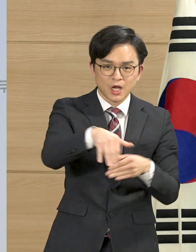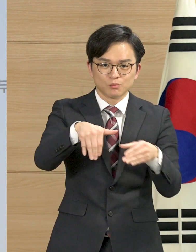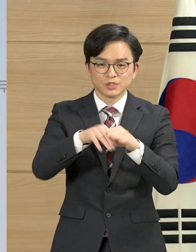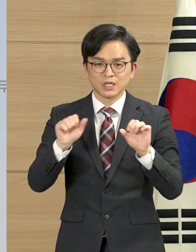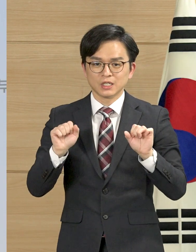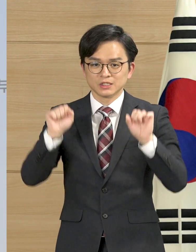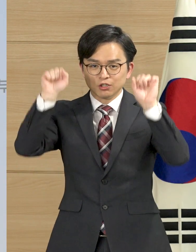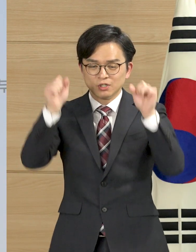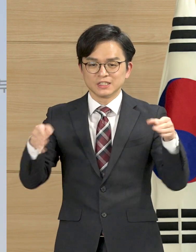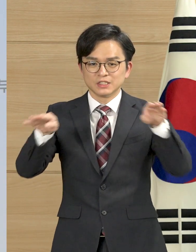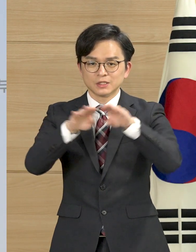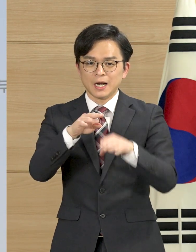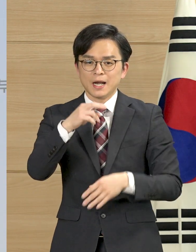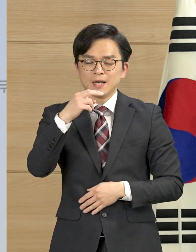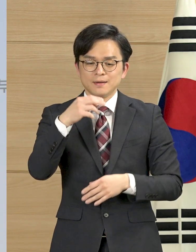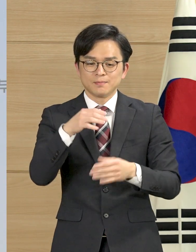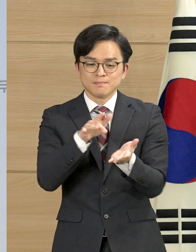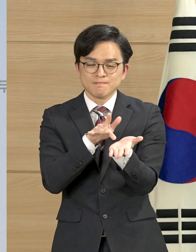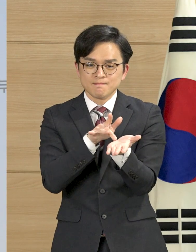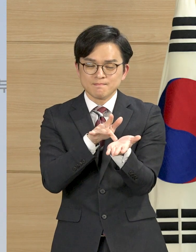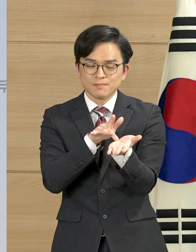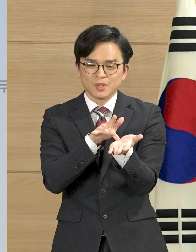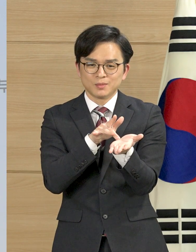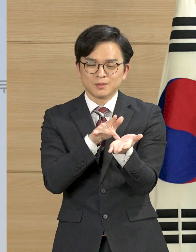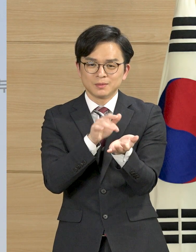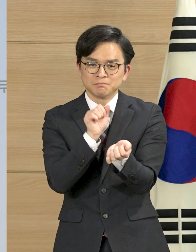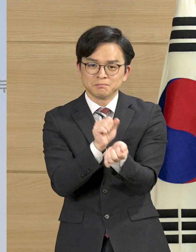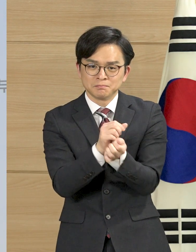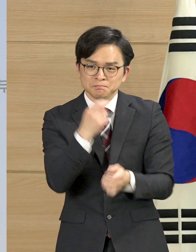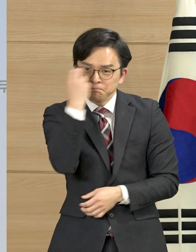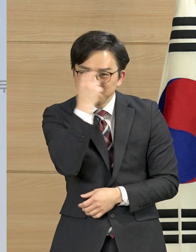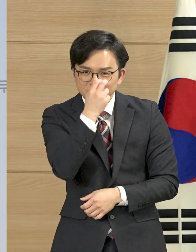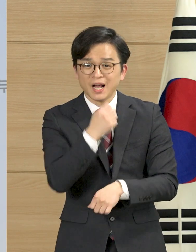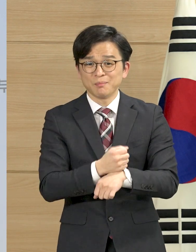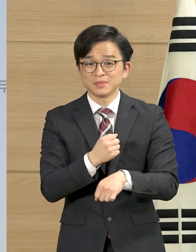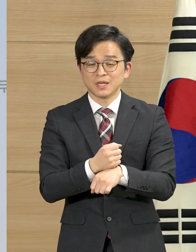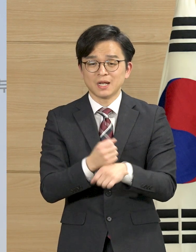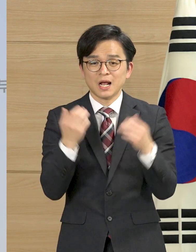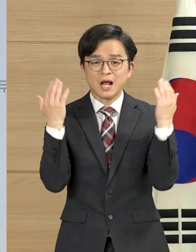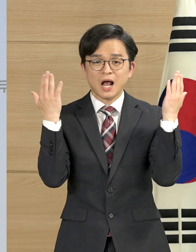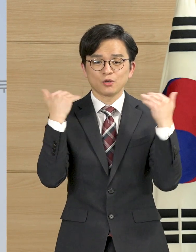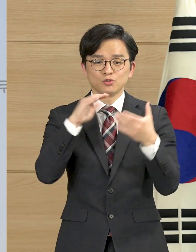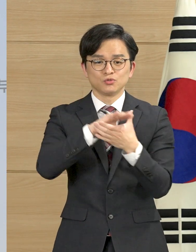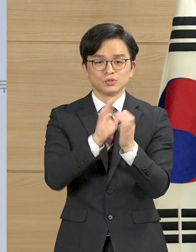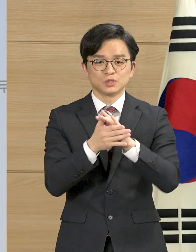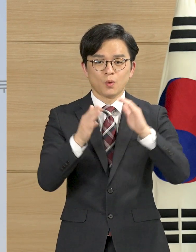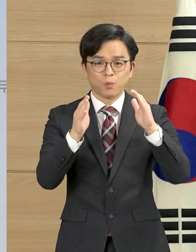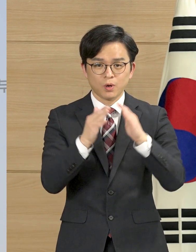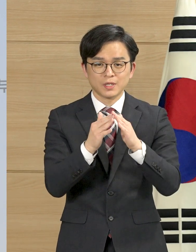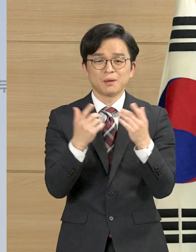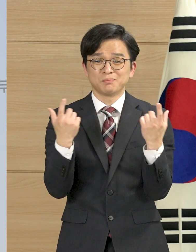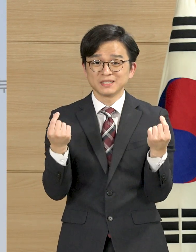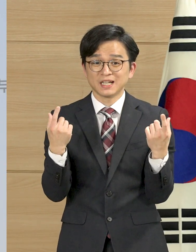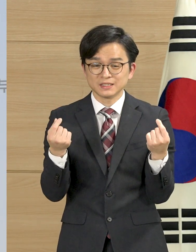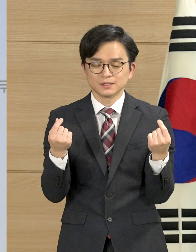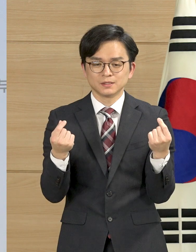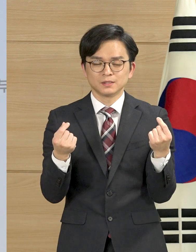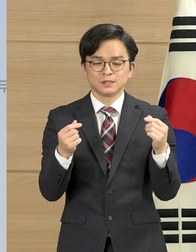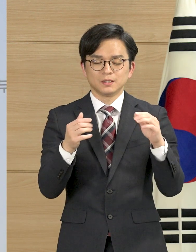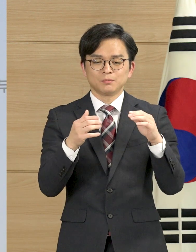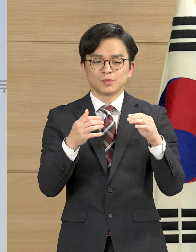문화체육시설 등의 방역을 강화하고 있는 중입니다. 학교와 유치원, 어린이집 등의 휴교로